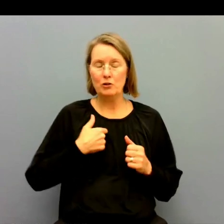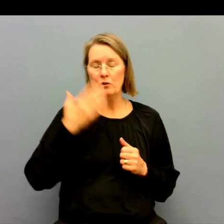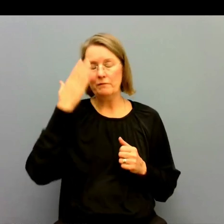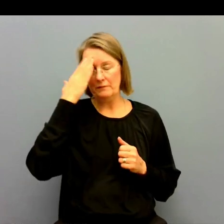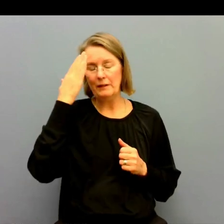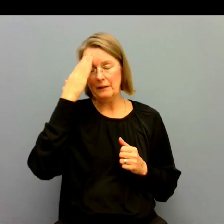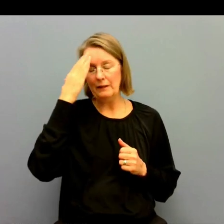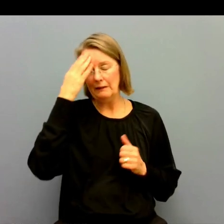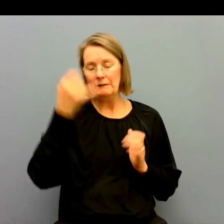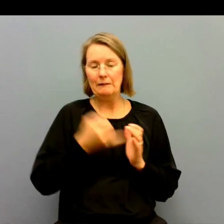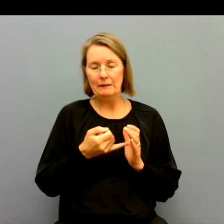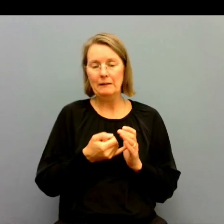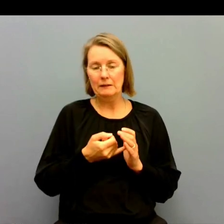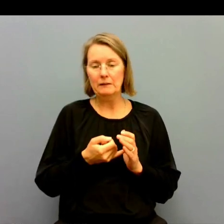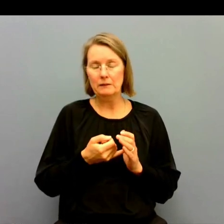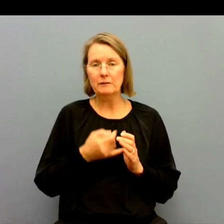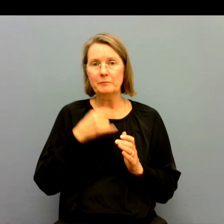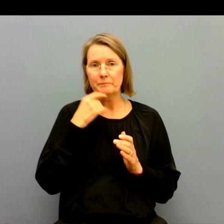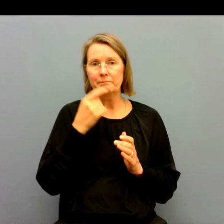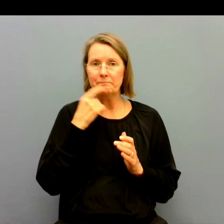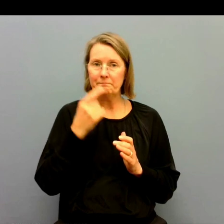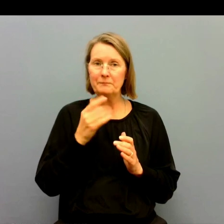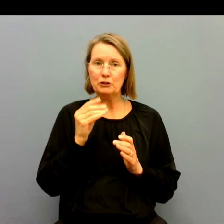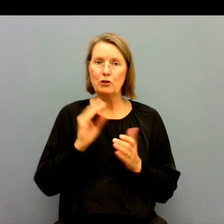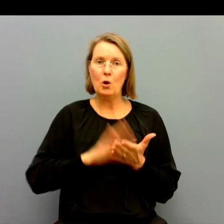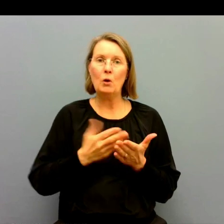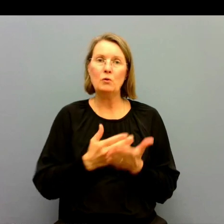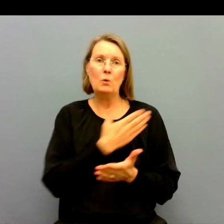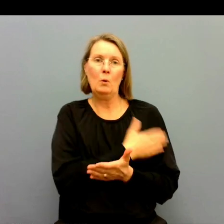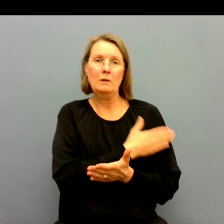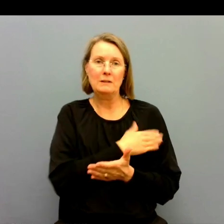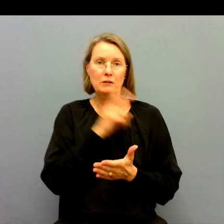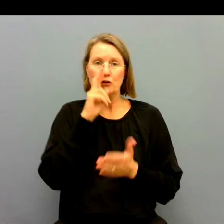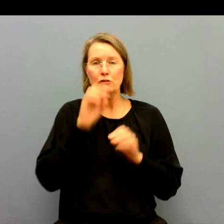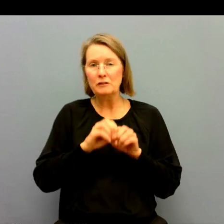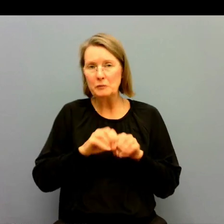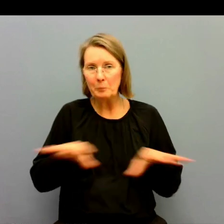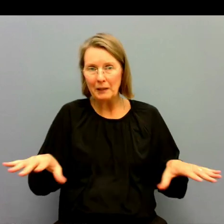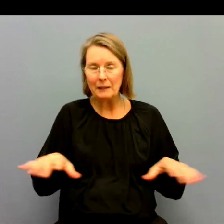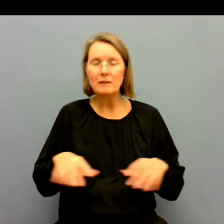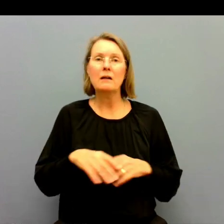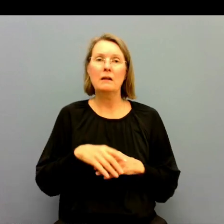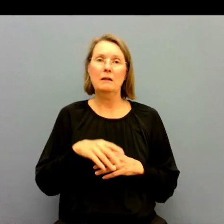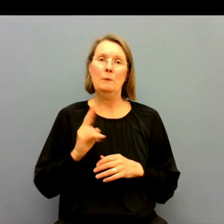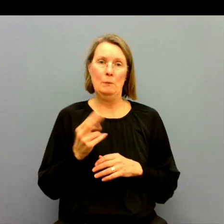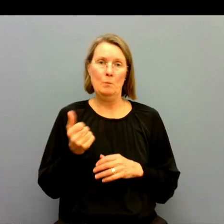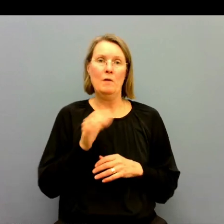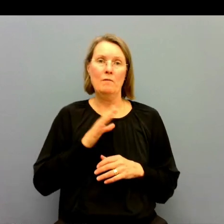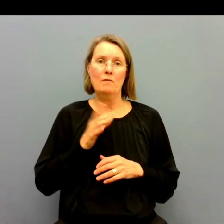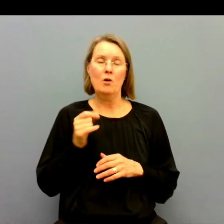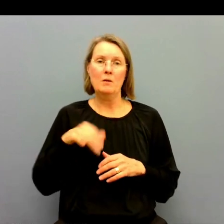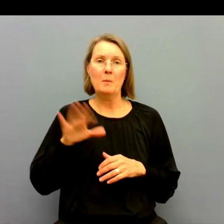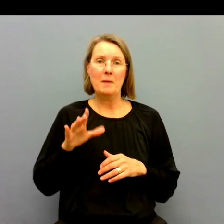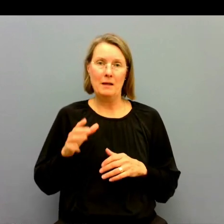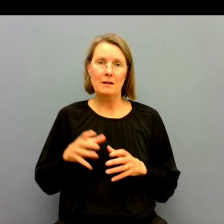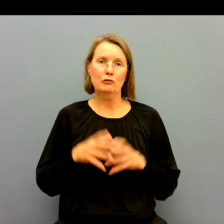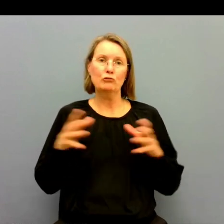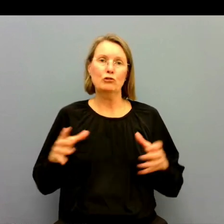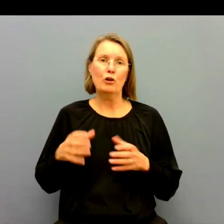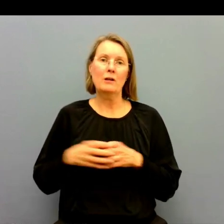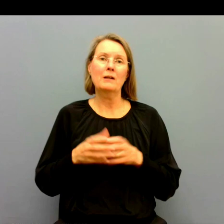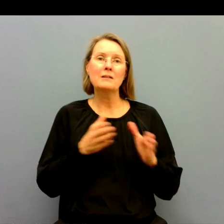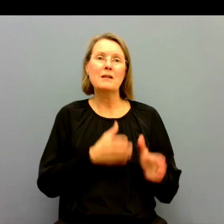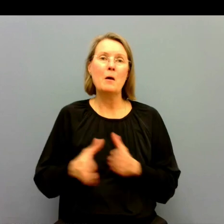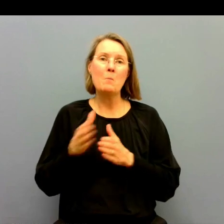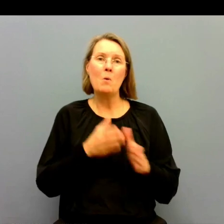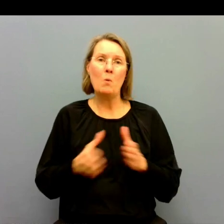vet ju att den också talade om en splittrad tolktjänst. Och att det behövdes en större samordning i tolktjänsten. det